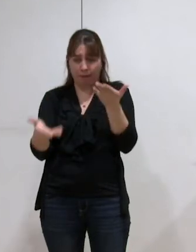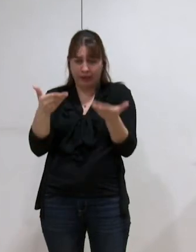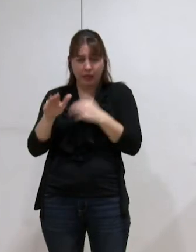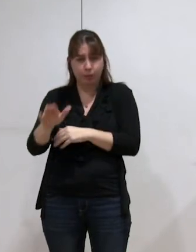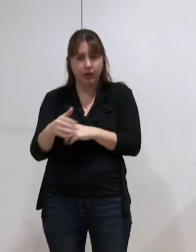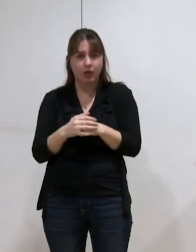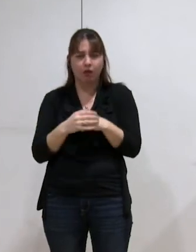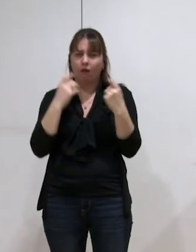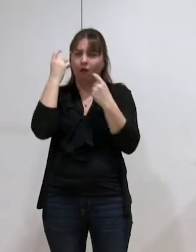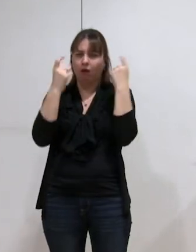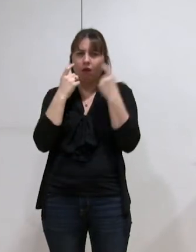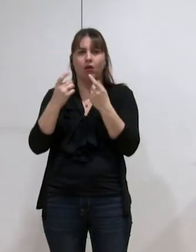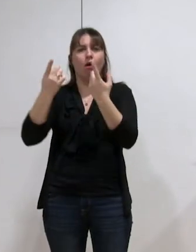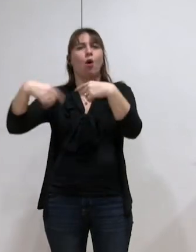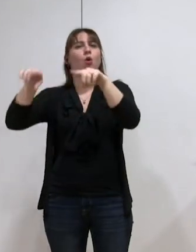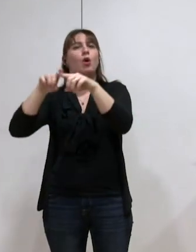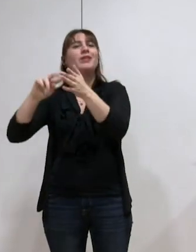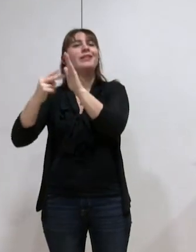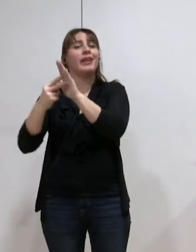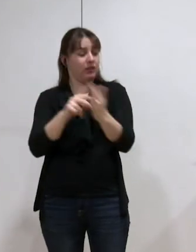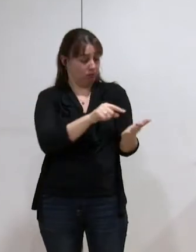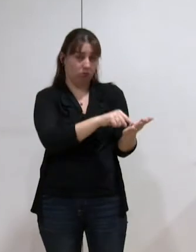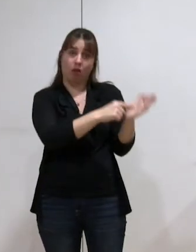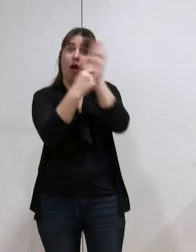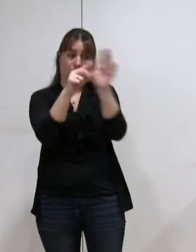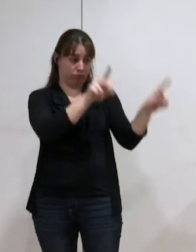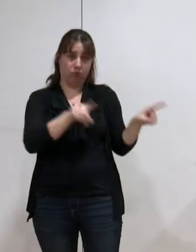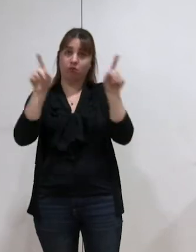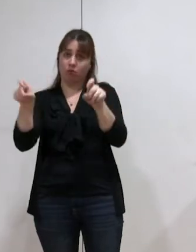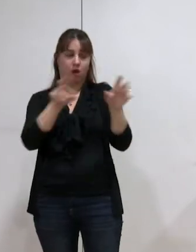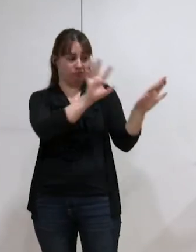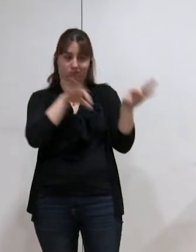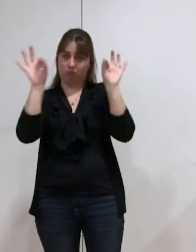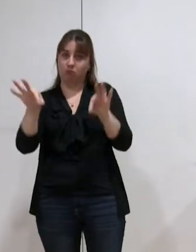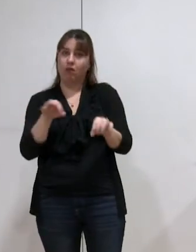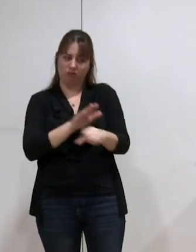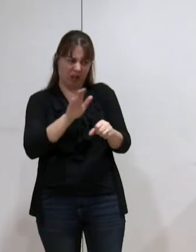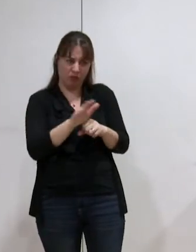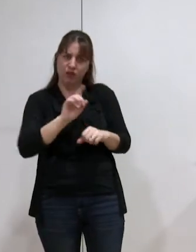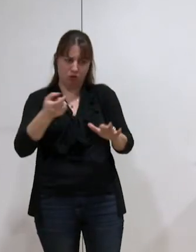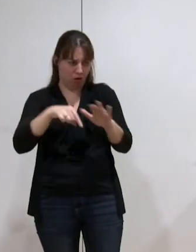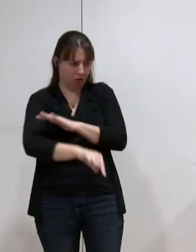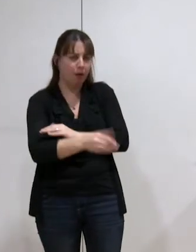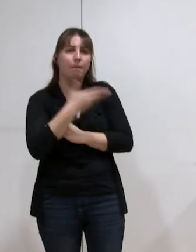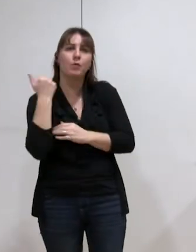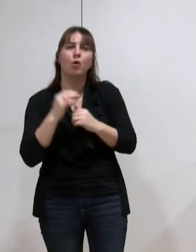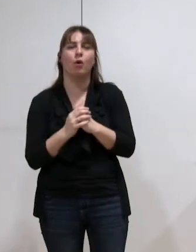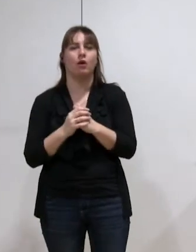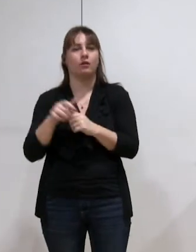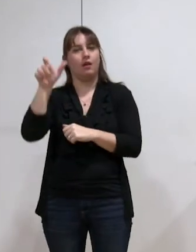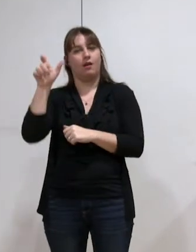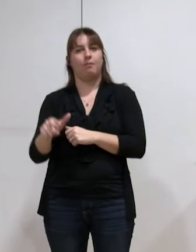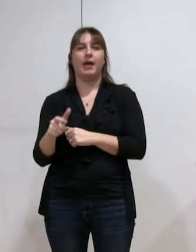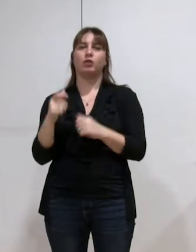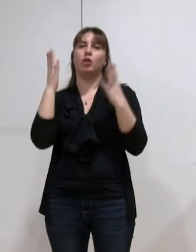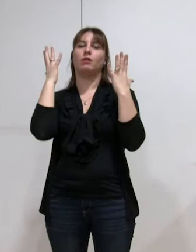prospective du comité technique d'Exit le document. Et il faut se satisfaire l'explication. Comme aurait dit Molière, comme aurait dit Molière